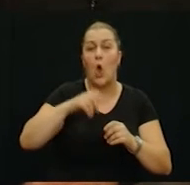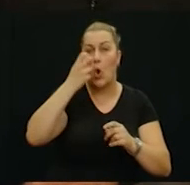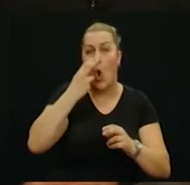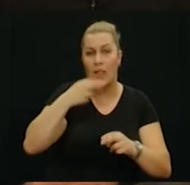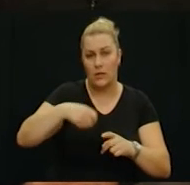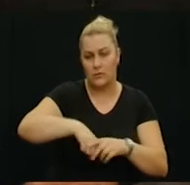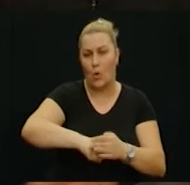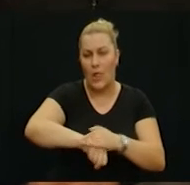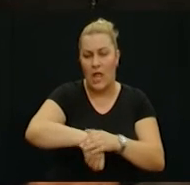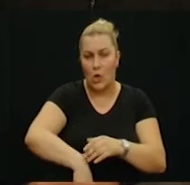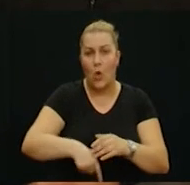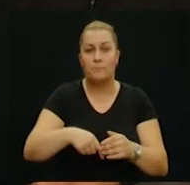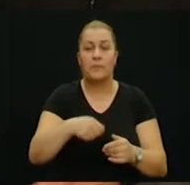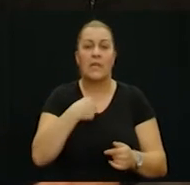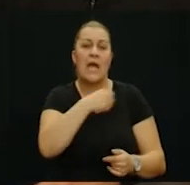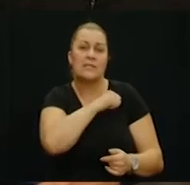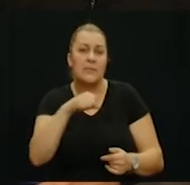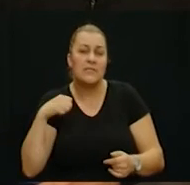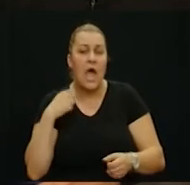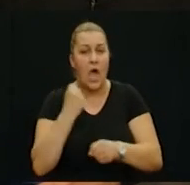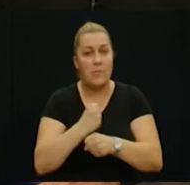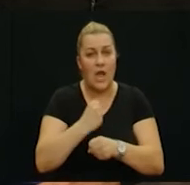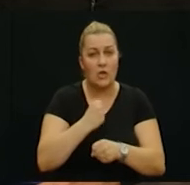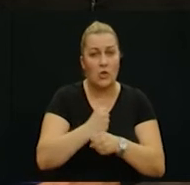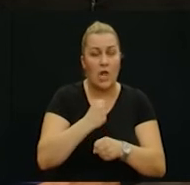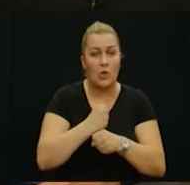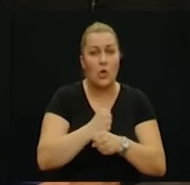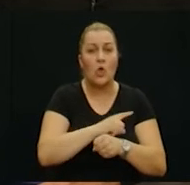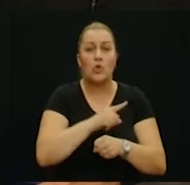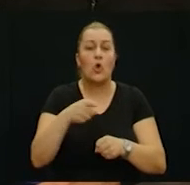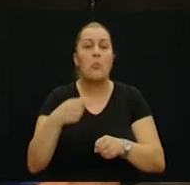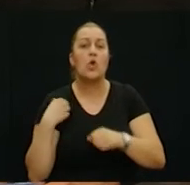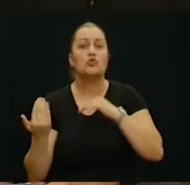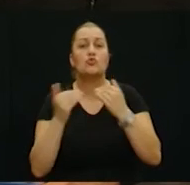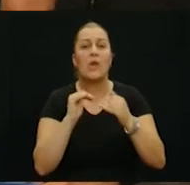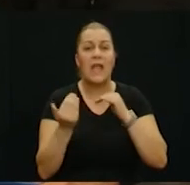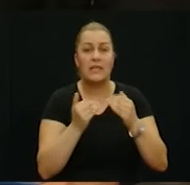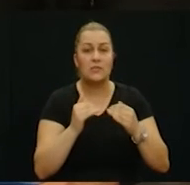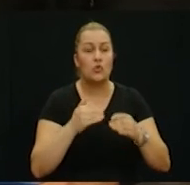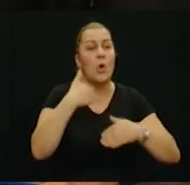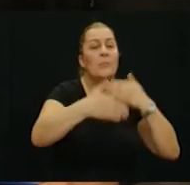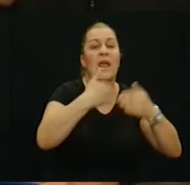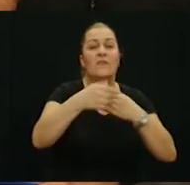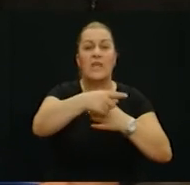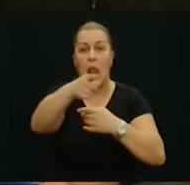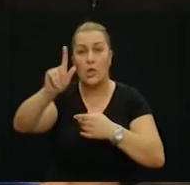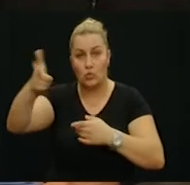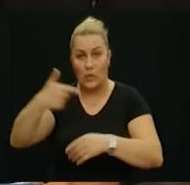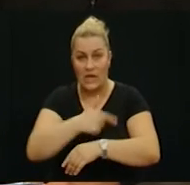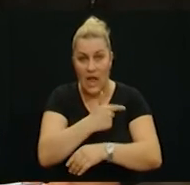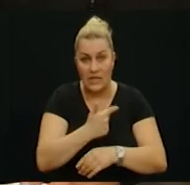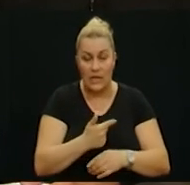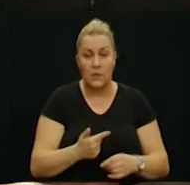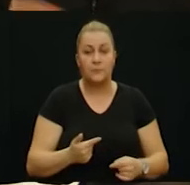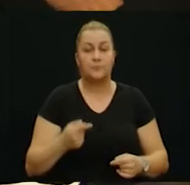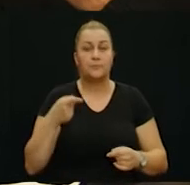koljeno i sam sam radio dok svoji moji suradnici previjeli ranjenike u to mi je došla